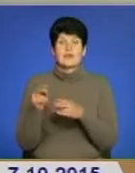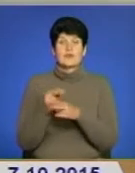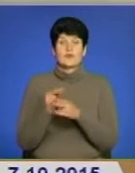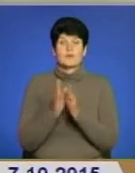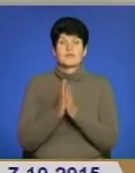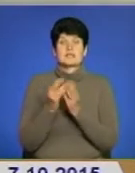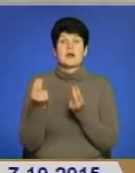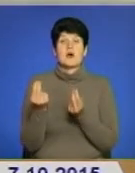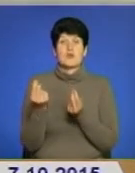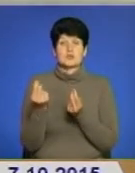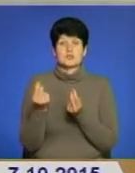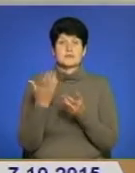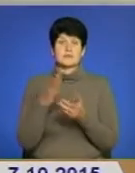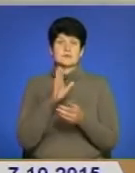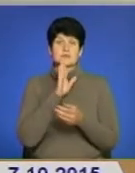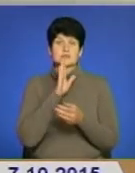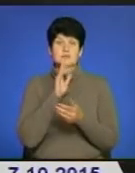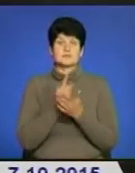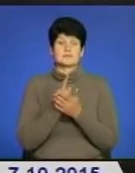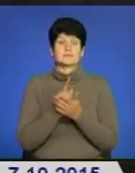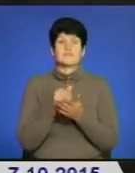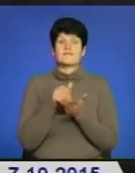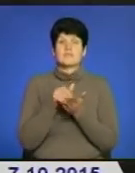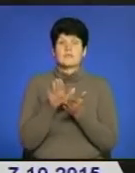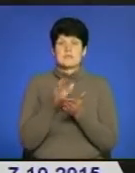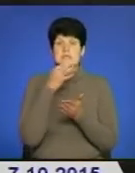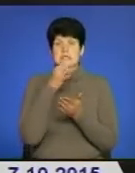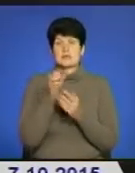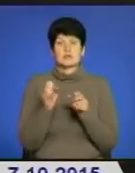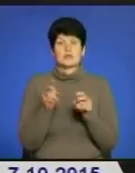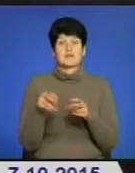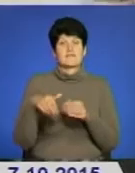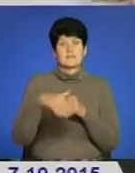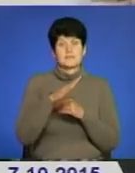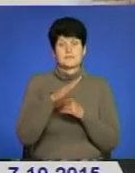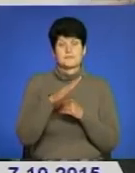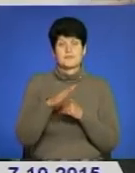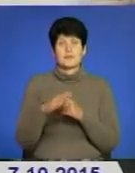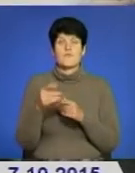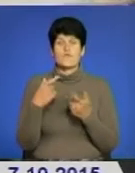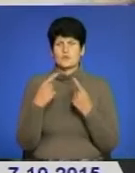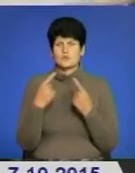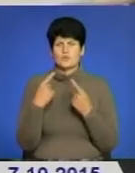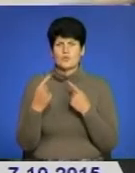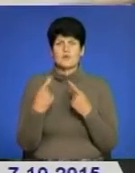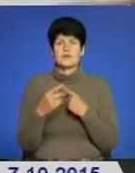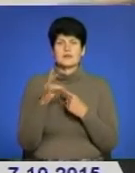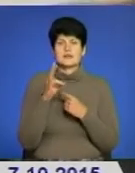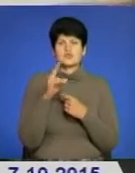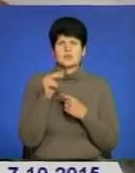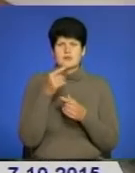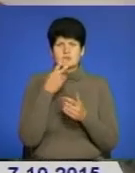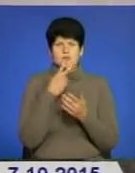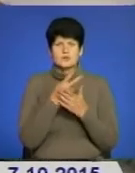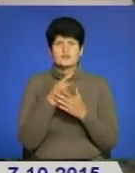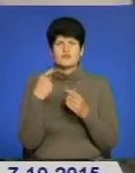попросила гроші. Проте пенсіонерка платити відмовилася і сказала покинути її помешкання. У ході розмови Надія Чернак помітила, що